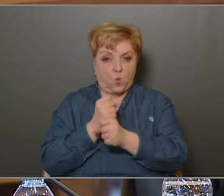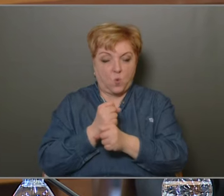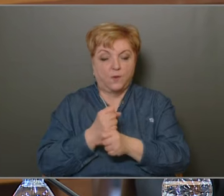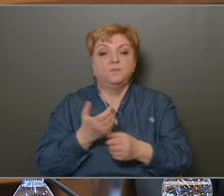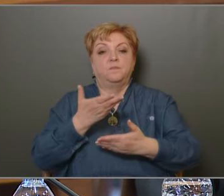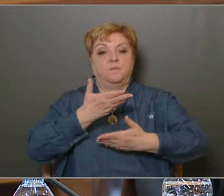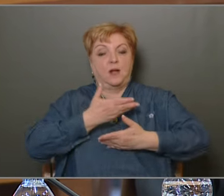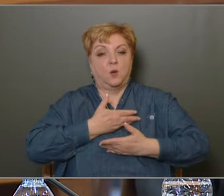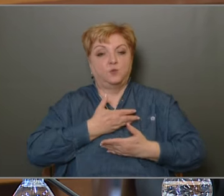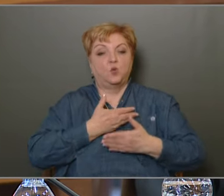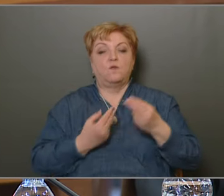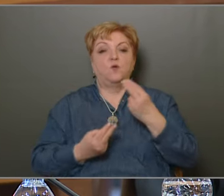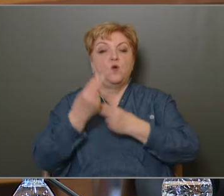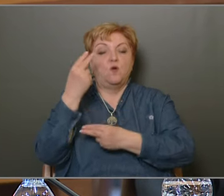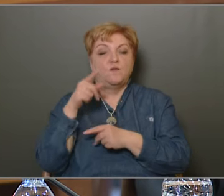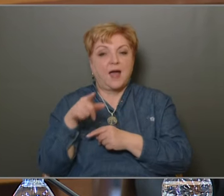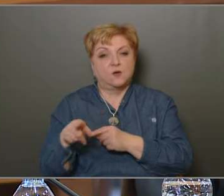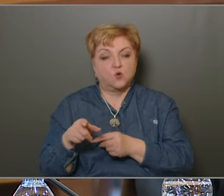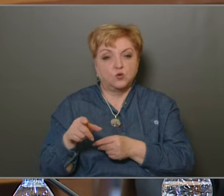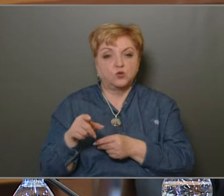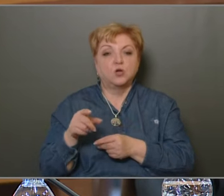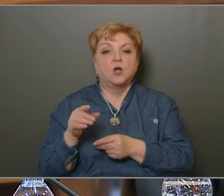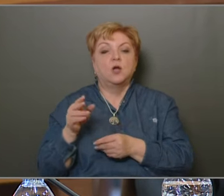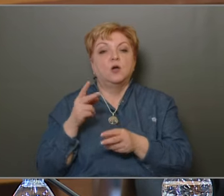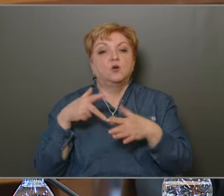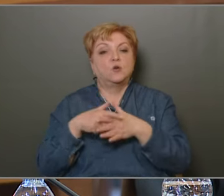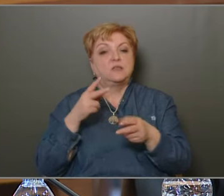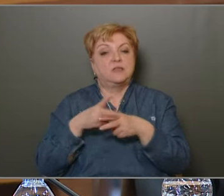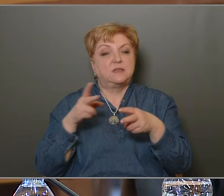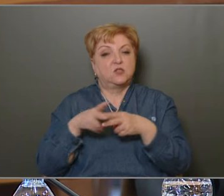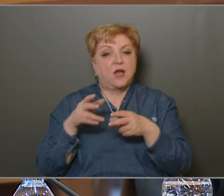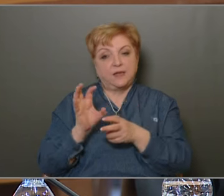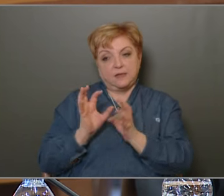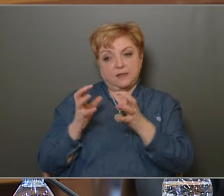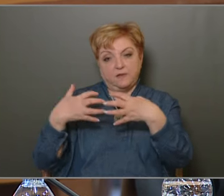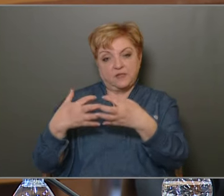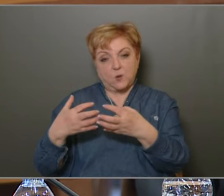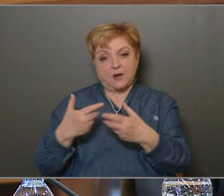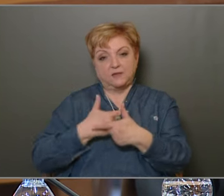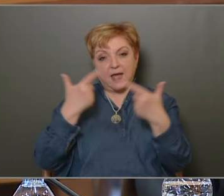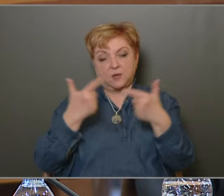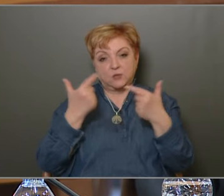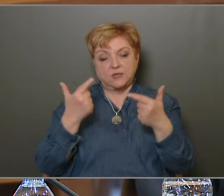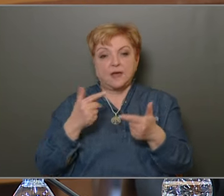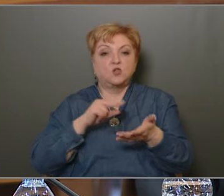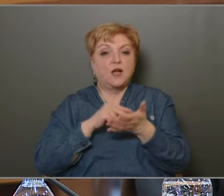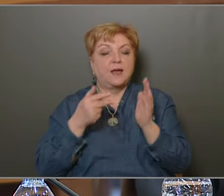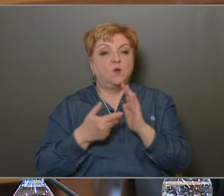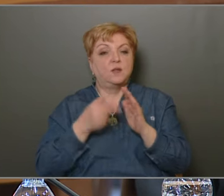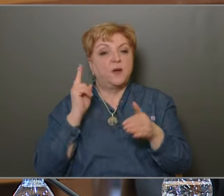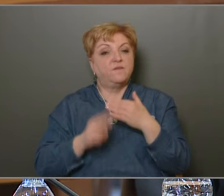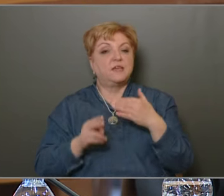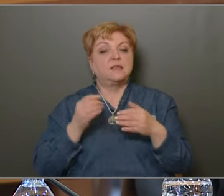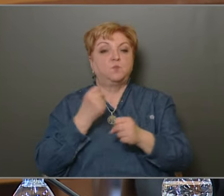Megkaptuk a főváros köztisztasági divizióajának tájékoztatását a kerületünkben végzett